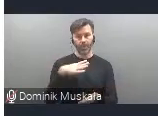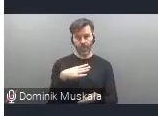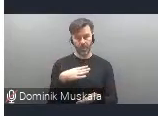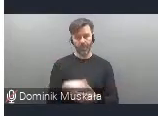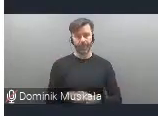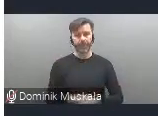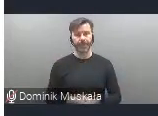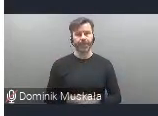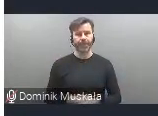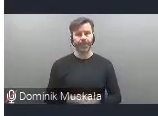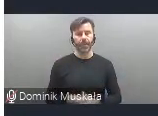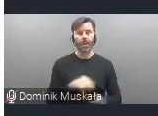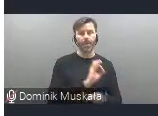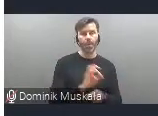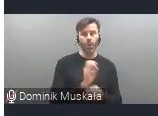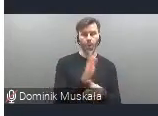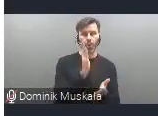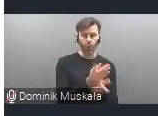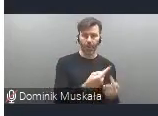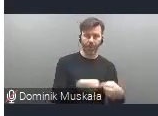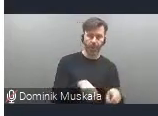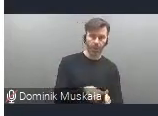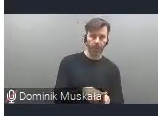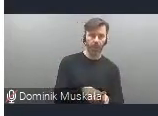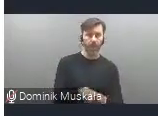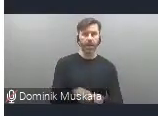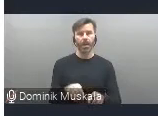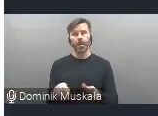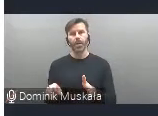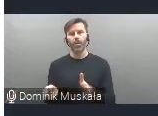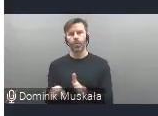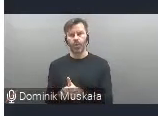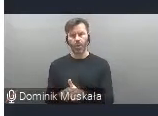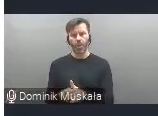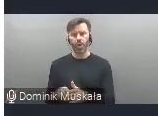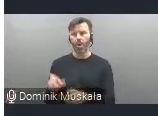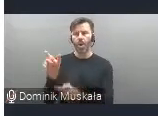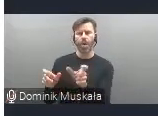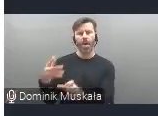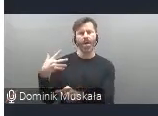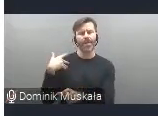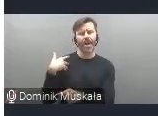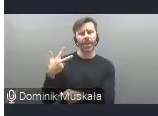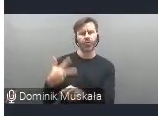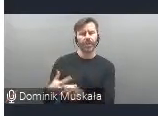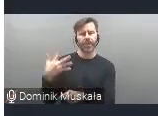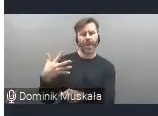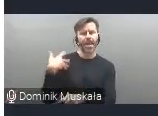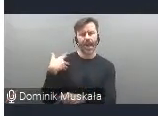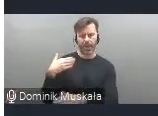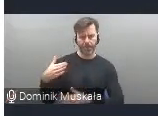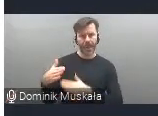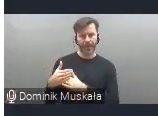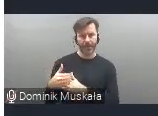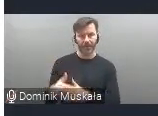zrealizowanych projektów oraz idei osób do 35 roku życia, które mają służyć inspiracją i to właśnie pokazuje też, że